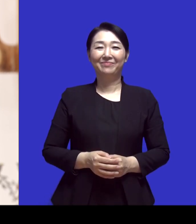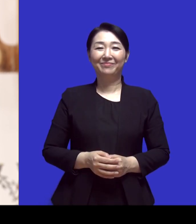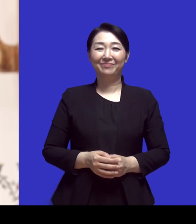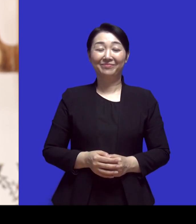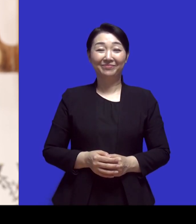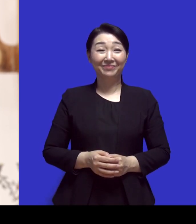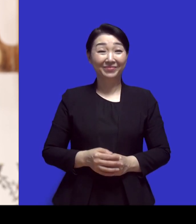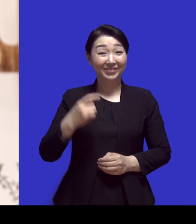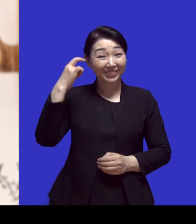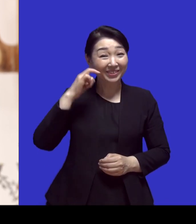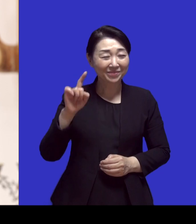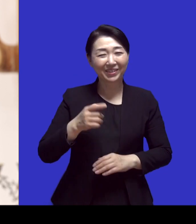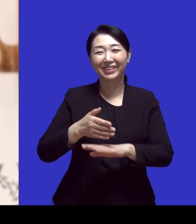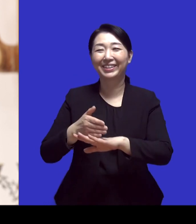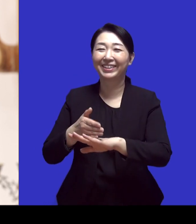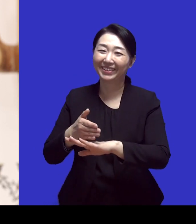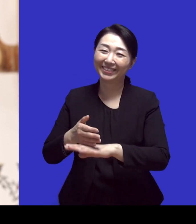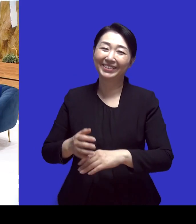어떠셨어요? 감사합니다